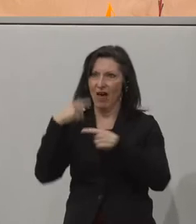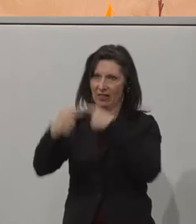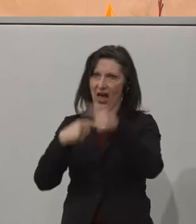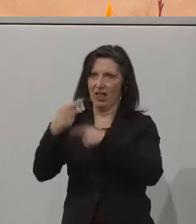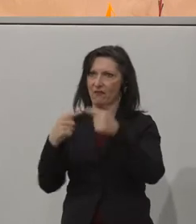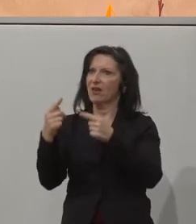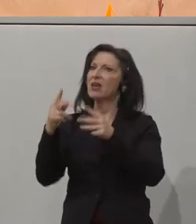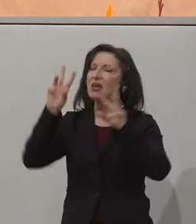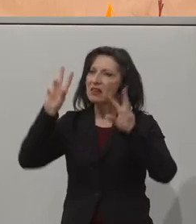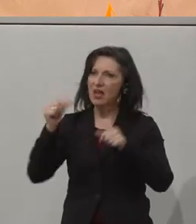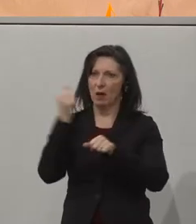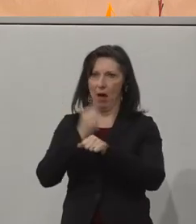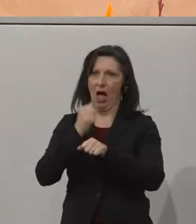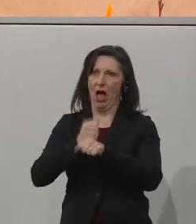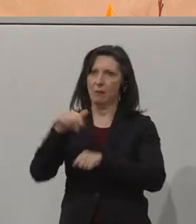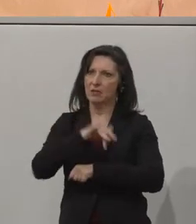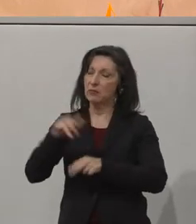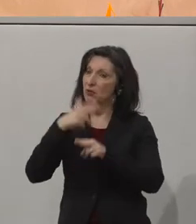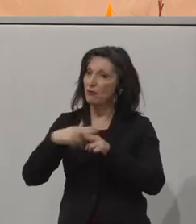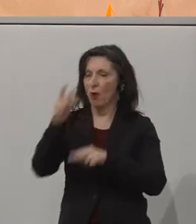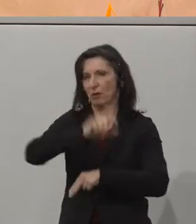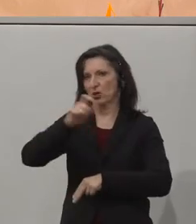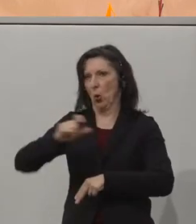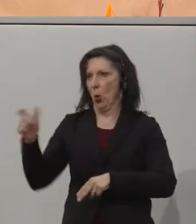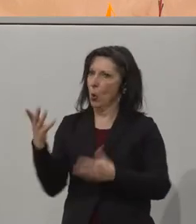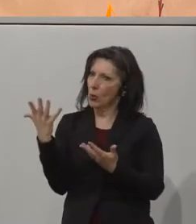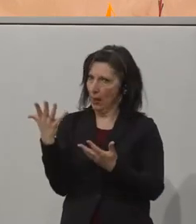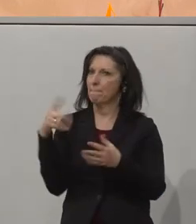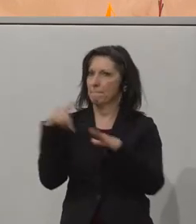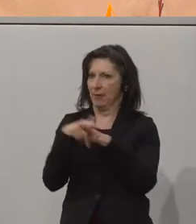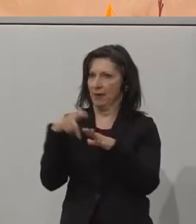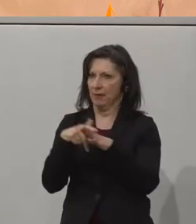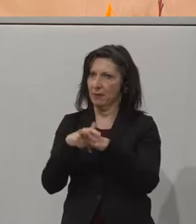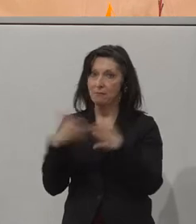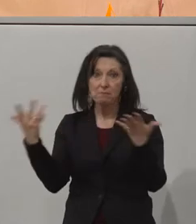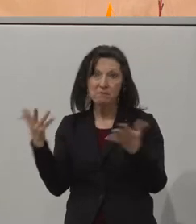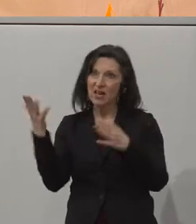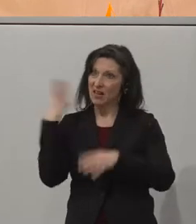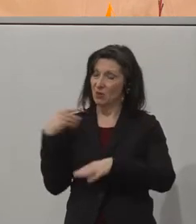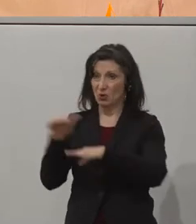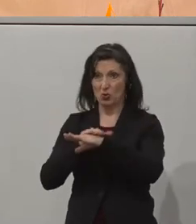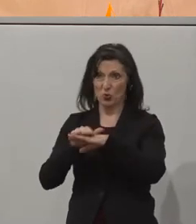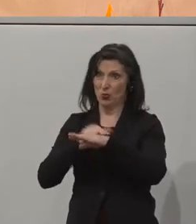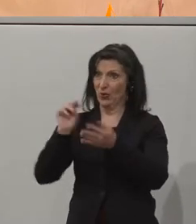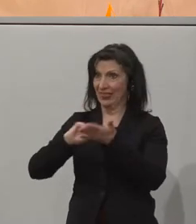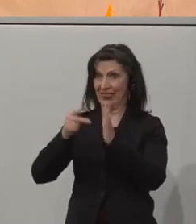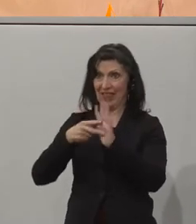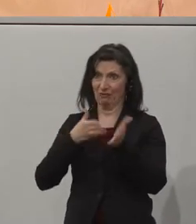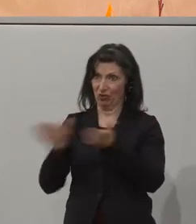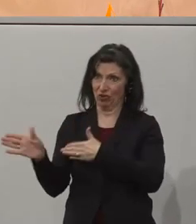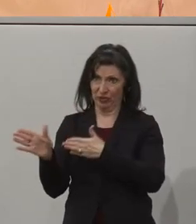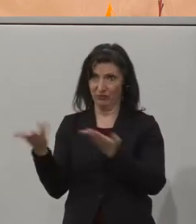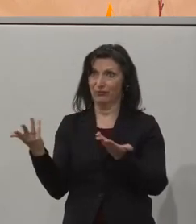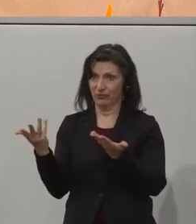gesellschaftlichen Akzeptanz von Menschen mit Behinderung am Arbeitsmarkt zu erreichen. Ich entschuldige mich nochmal für die technischen Probleme, die wir mit